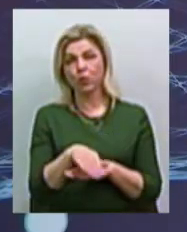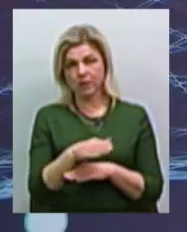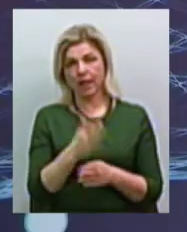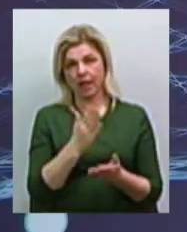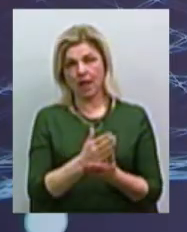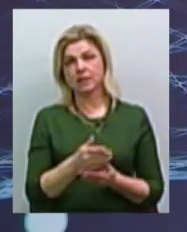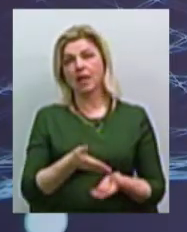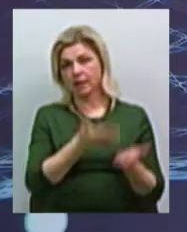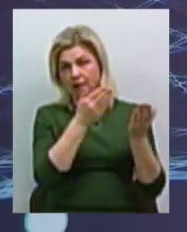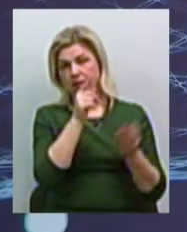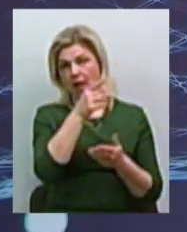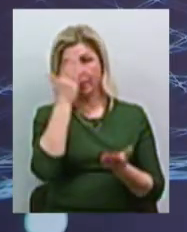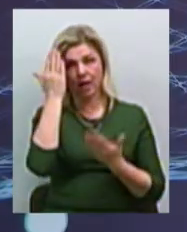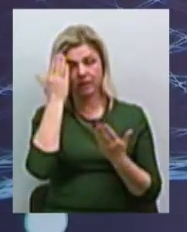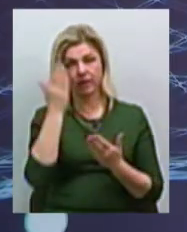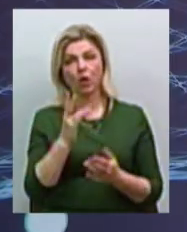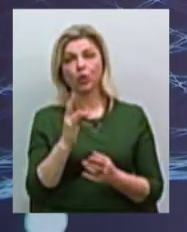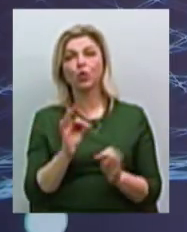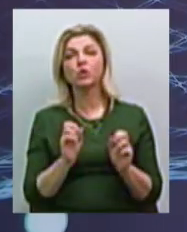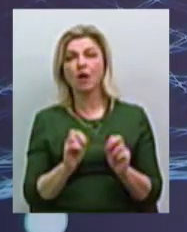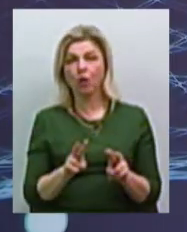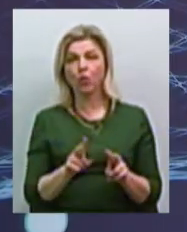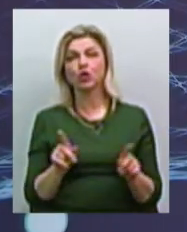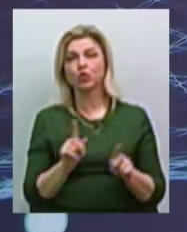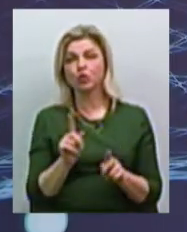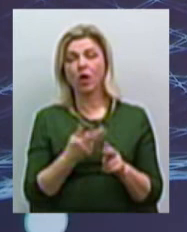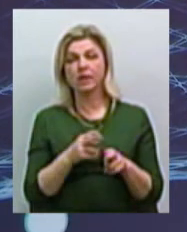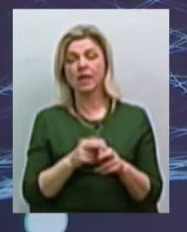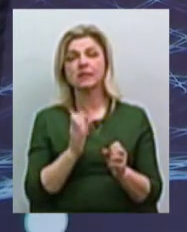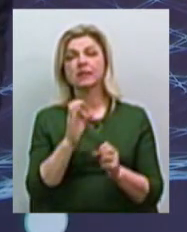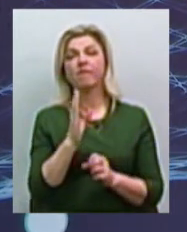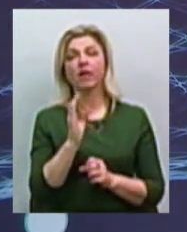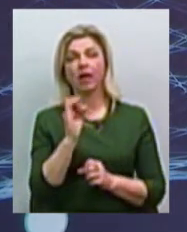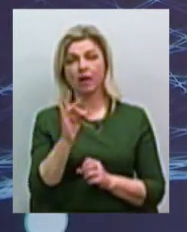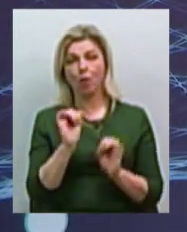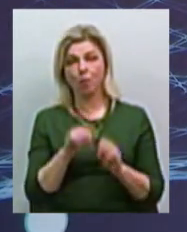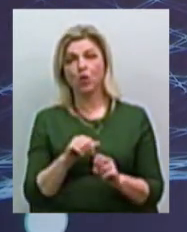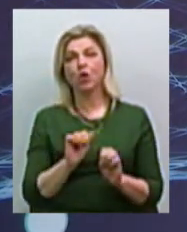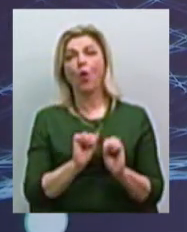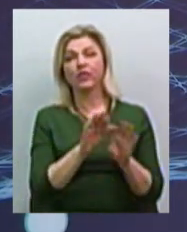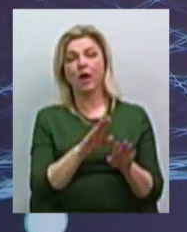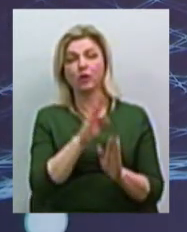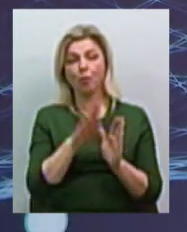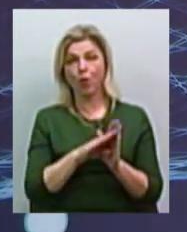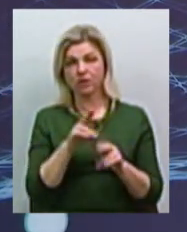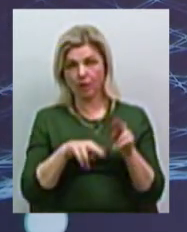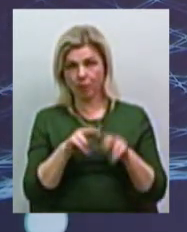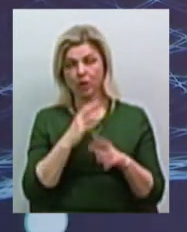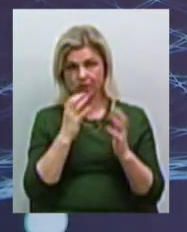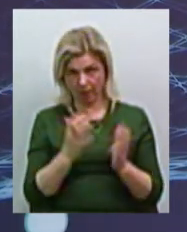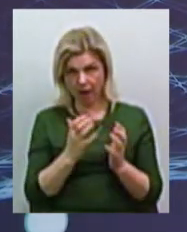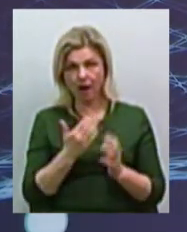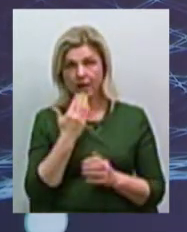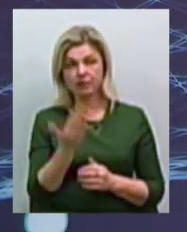Ідіть там розвікаєте. Втім, загроза все ж таки, що цей сквер може бути і віддати під забудову, зберігається?